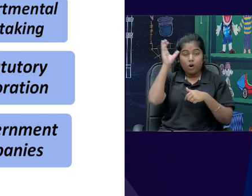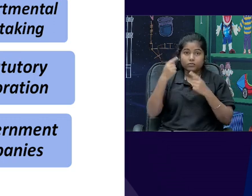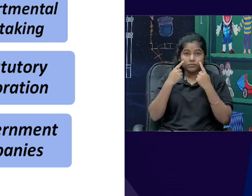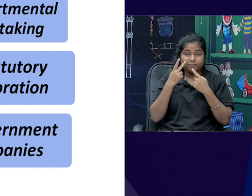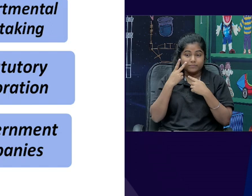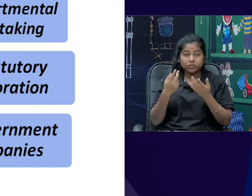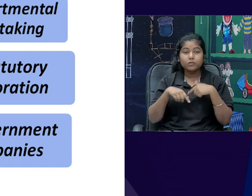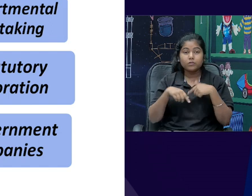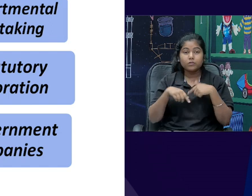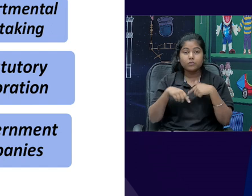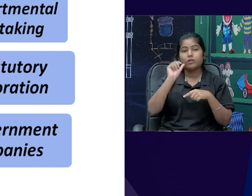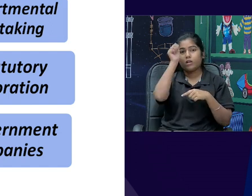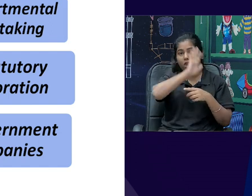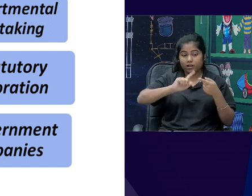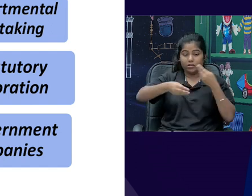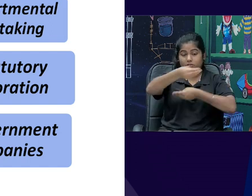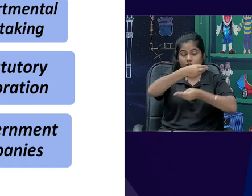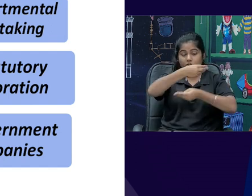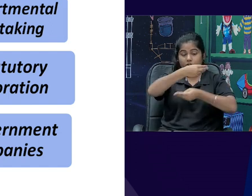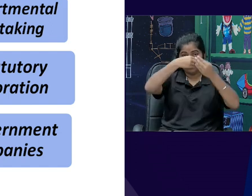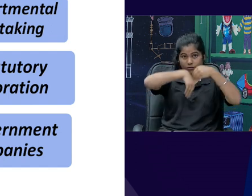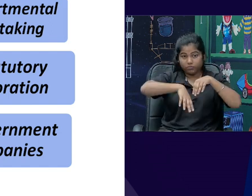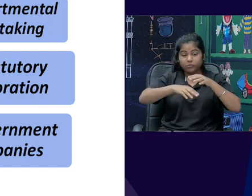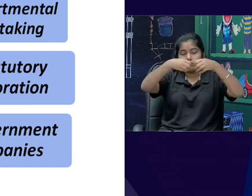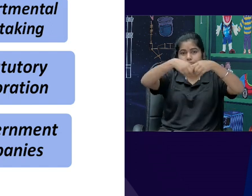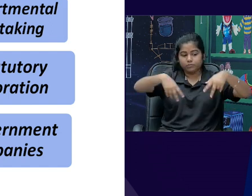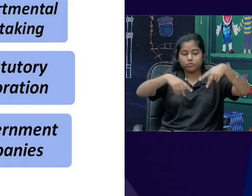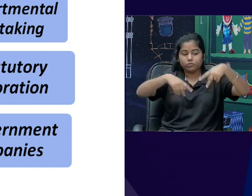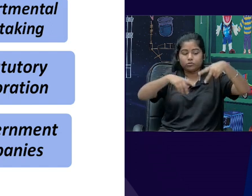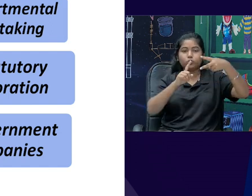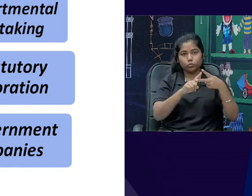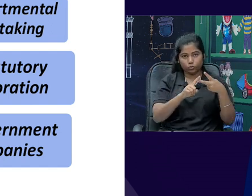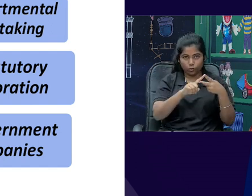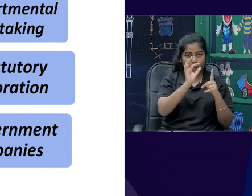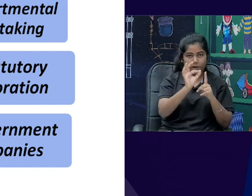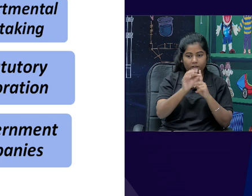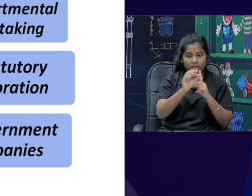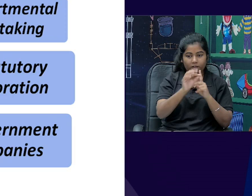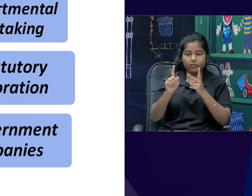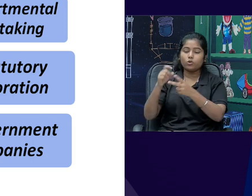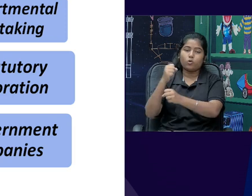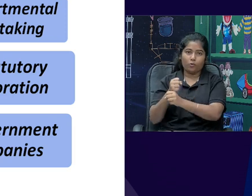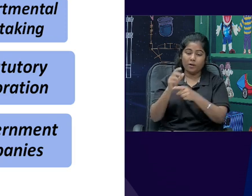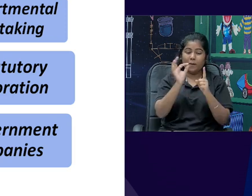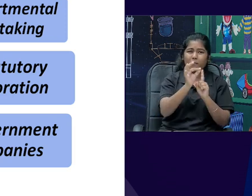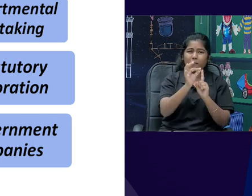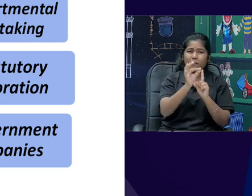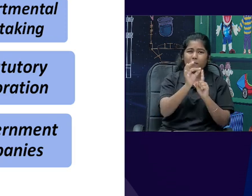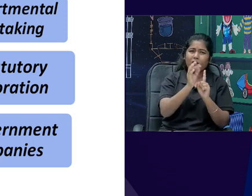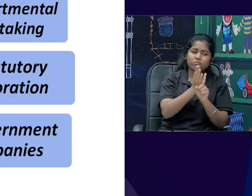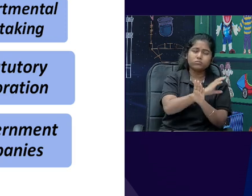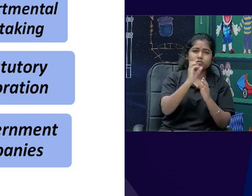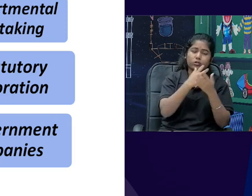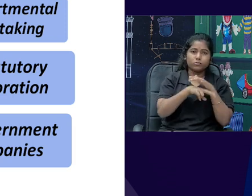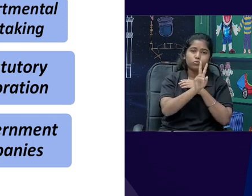इंडियन economy में दो सेक्टर है, public sector और private sector, private sector के बारे में हमने chapter 2 में